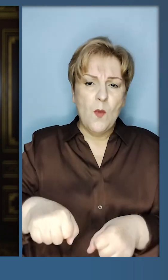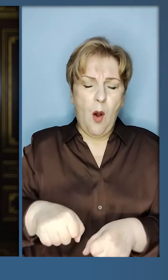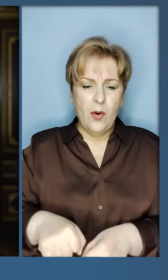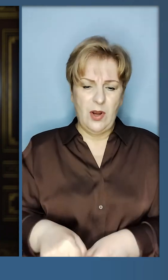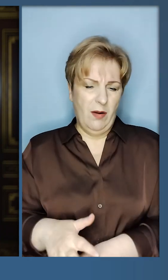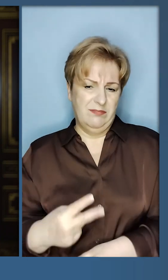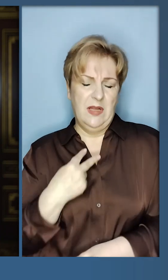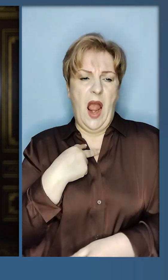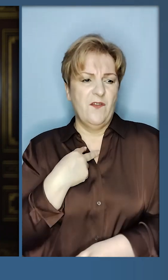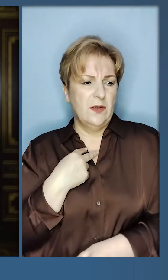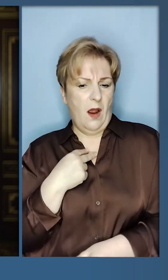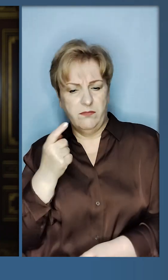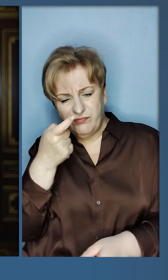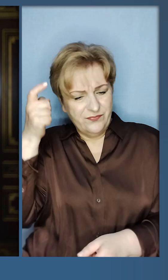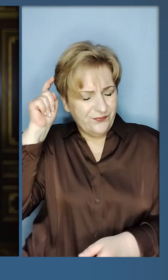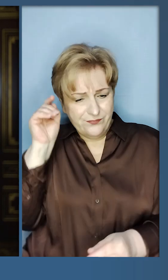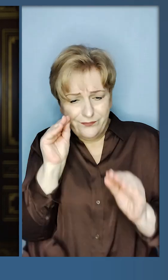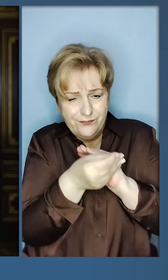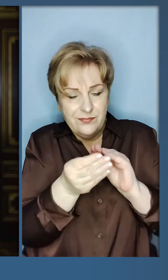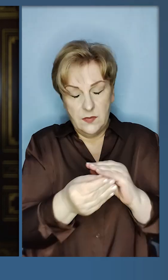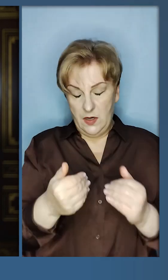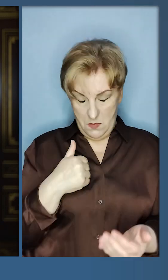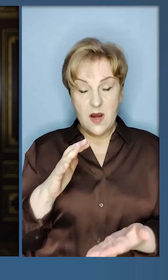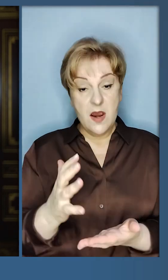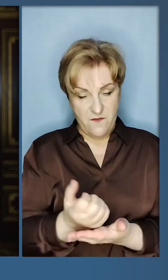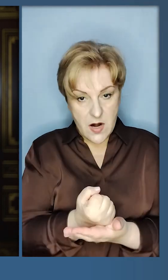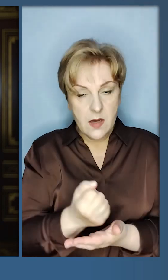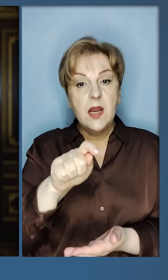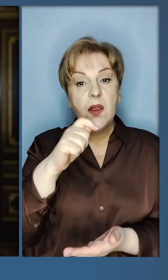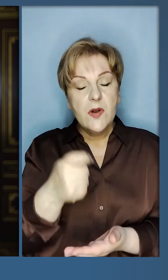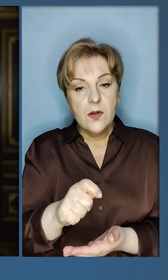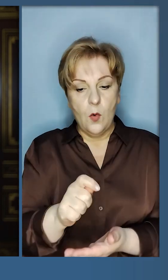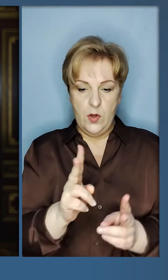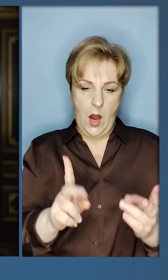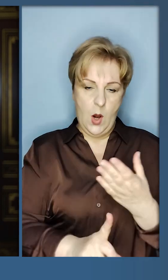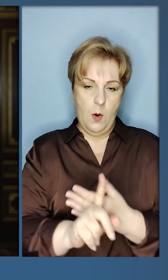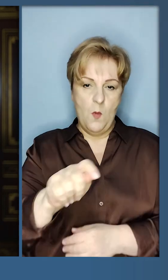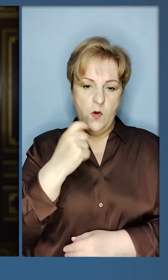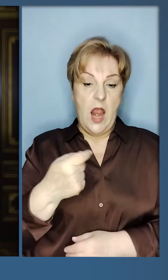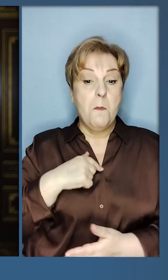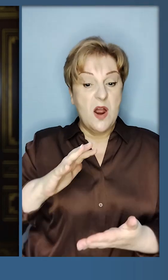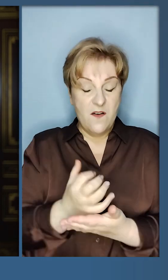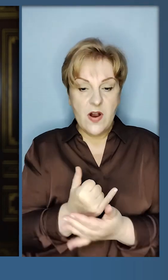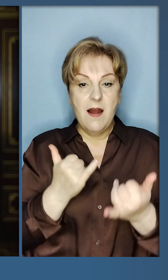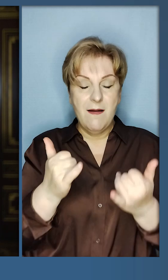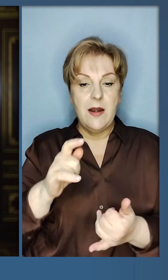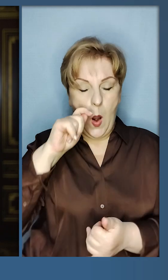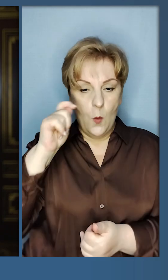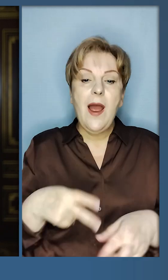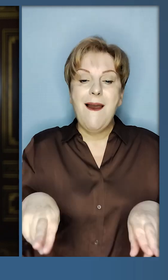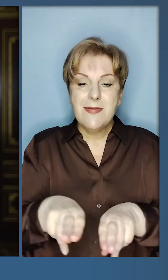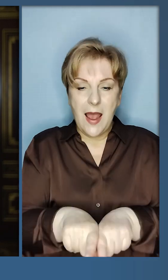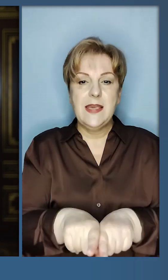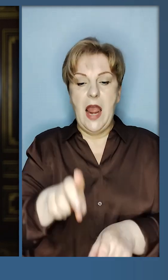можна нахабнішити десь у тилу. Ми виграємо цю війну, яку почала Росія. І ми виграємо для України таке